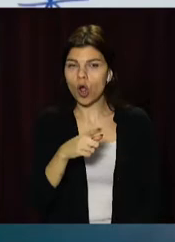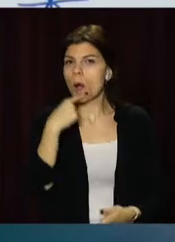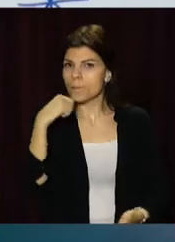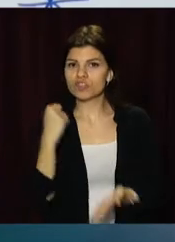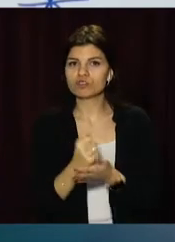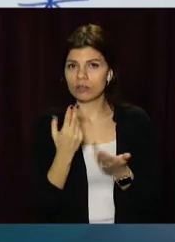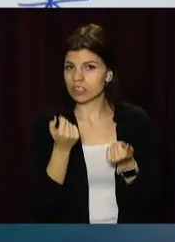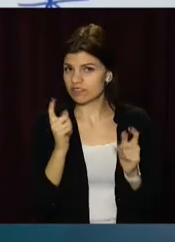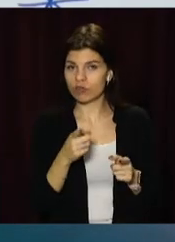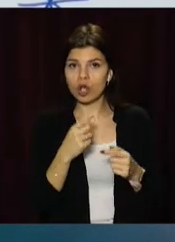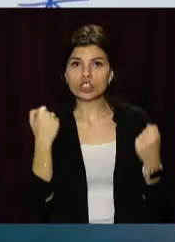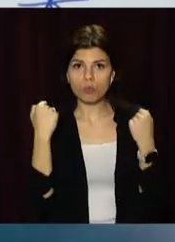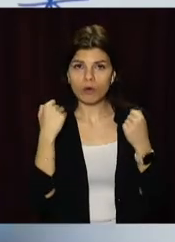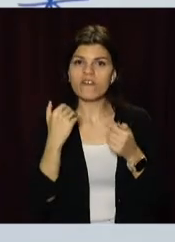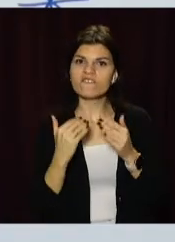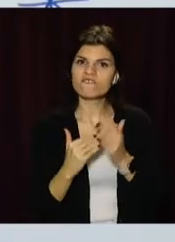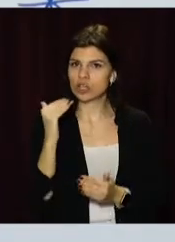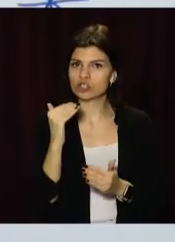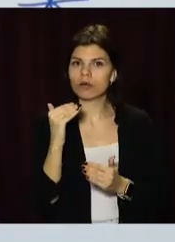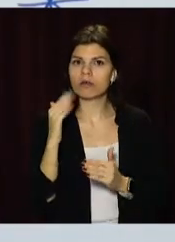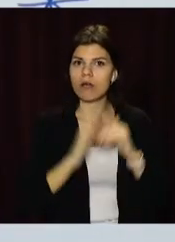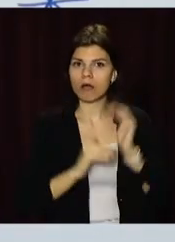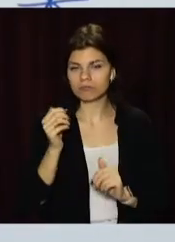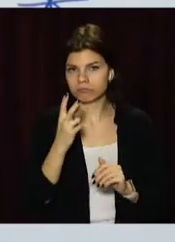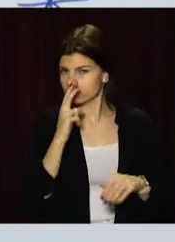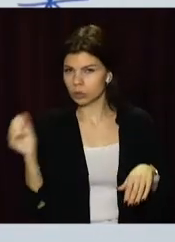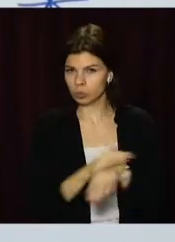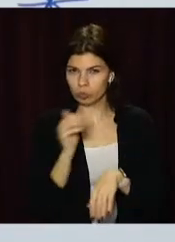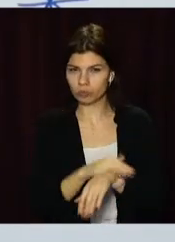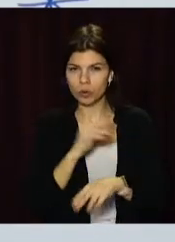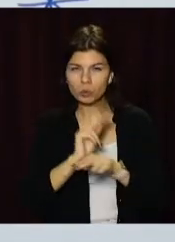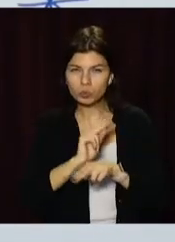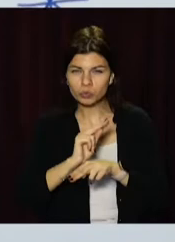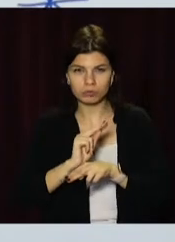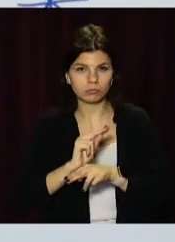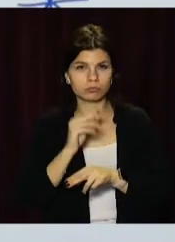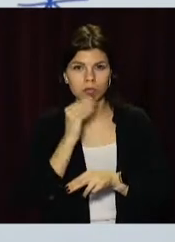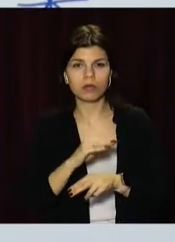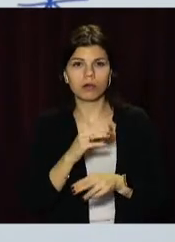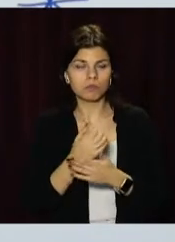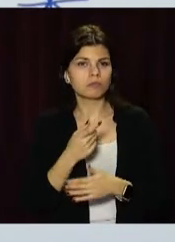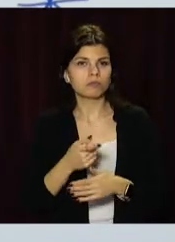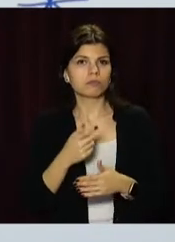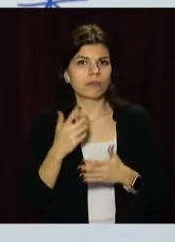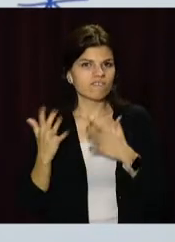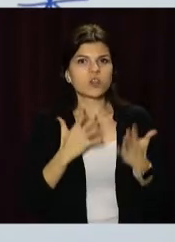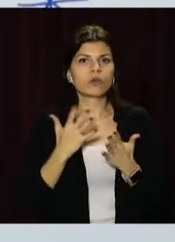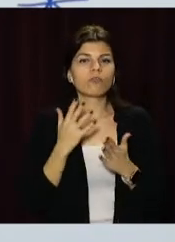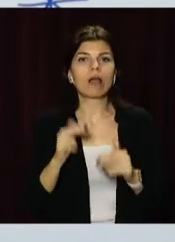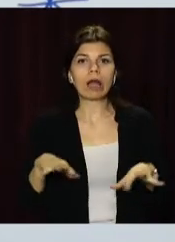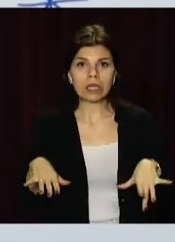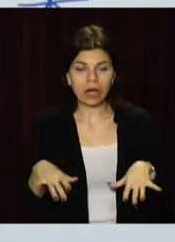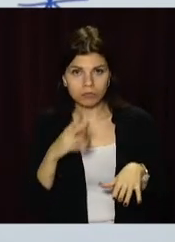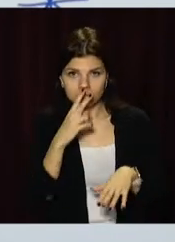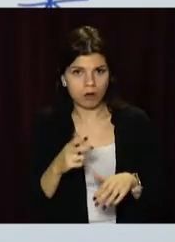готовить спортсменів вищого розряду. Це дає толчок розвитку і вдохновляє як тренерський